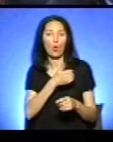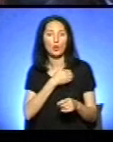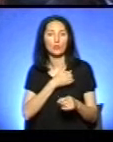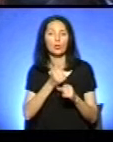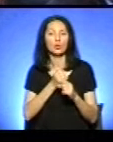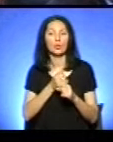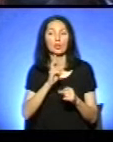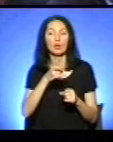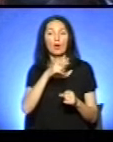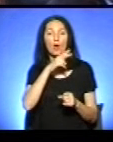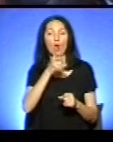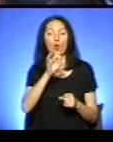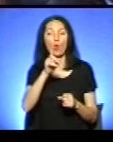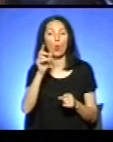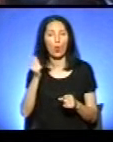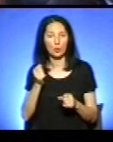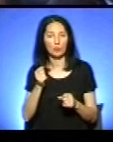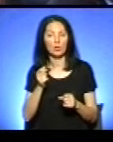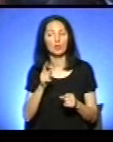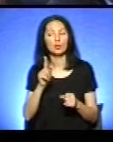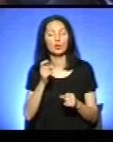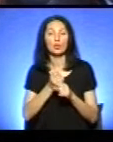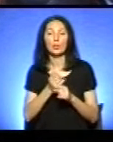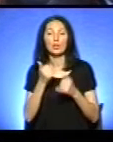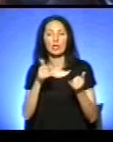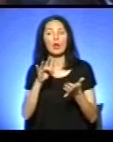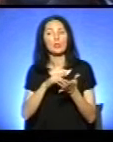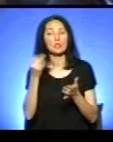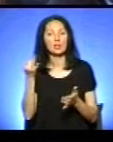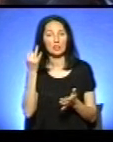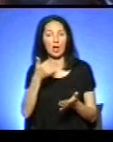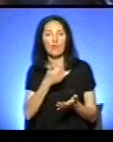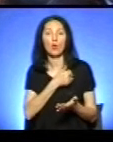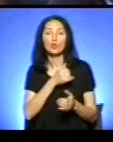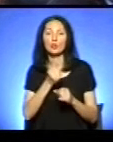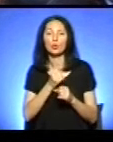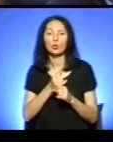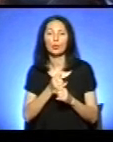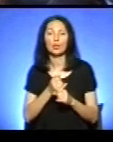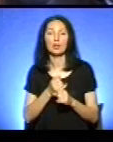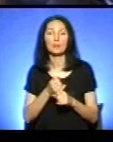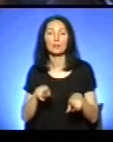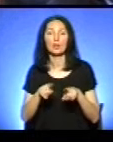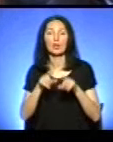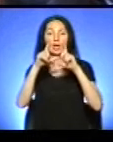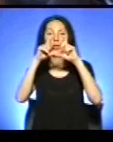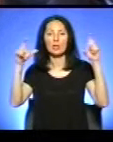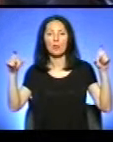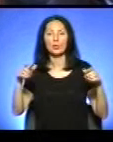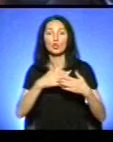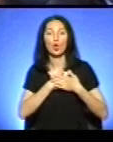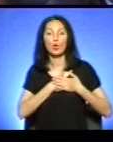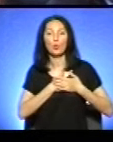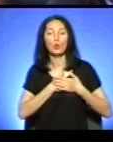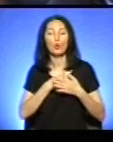кожного року, після Козафесту залишається для міста щось цікавеньке, хочемо встановити такий напис «Люблю Козу». Це не